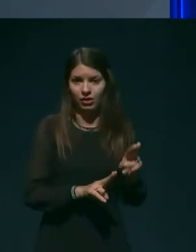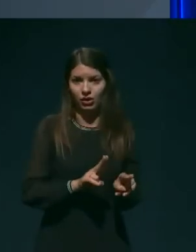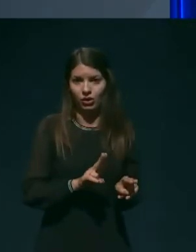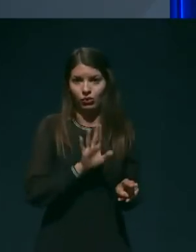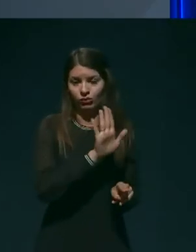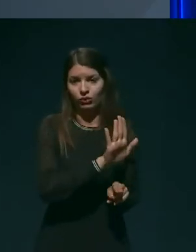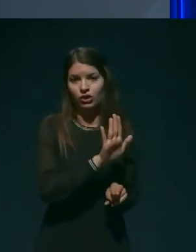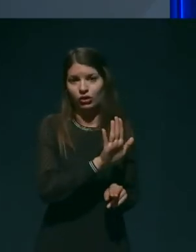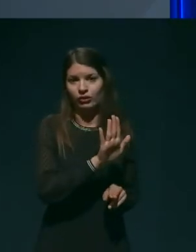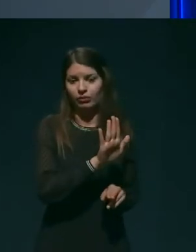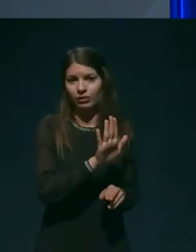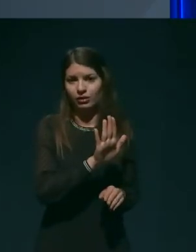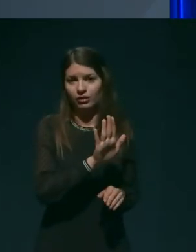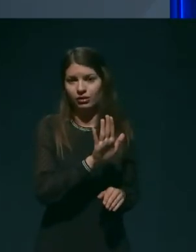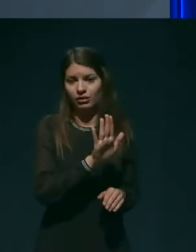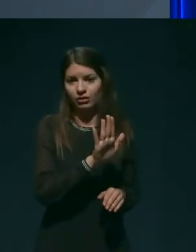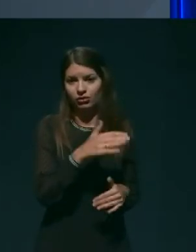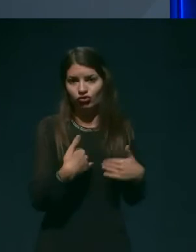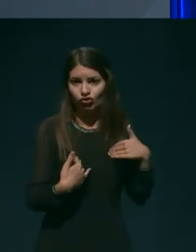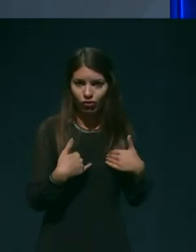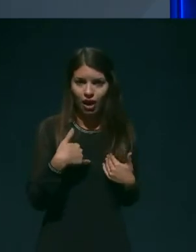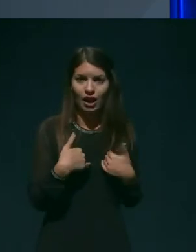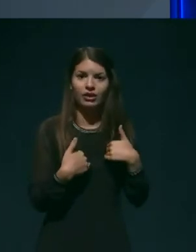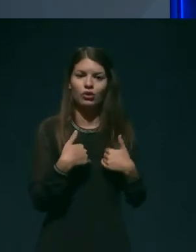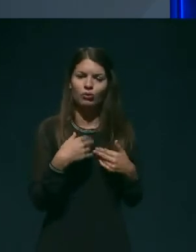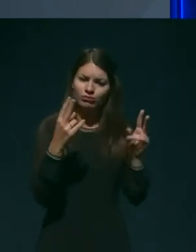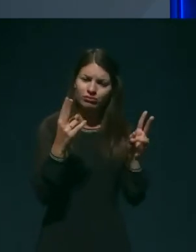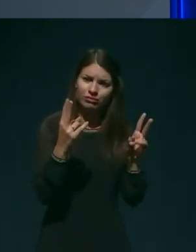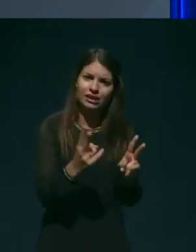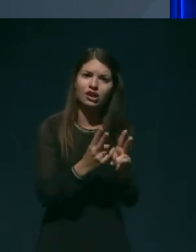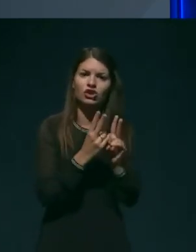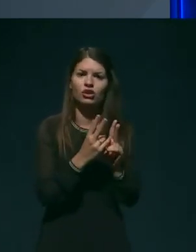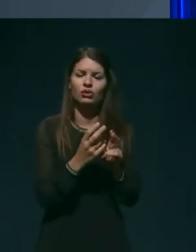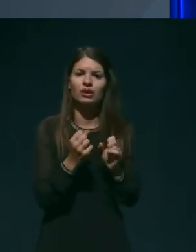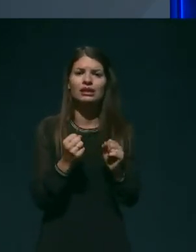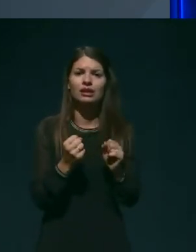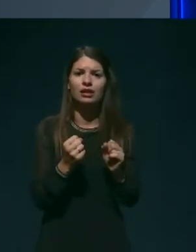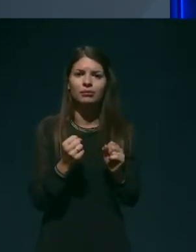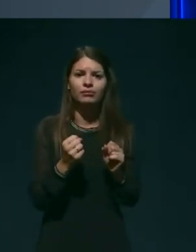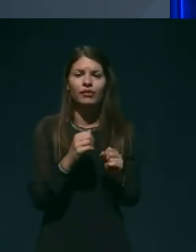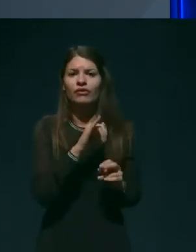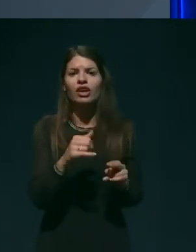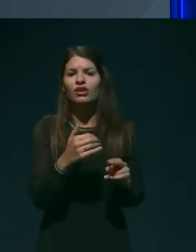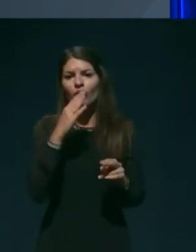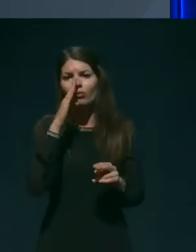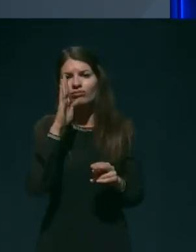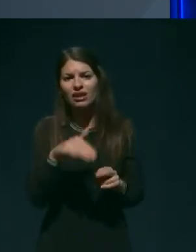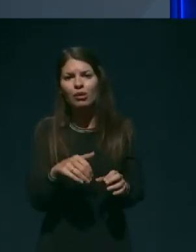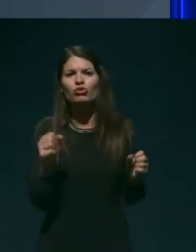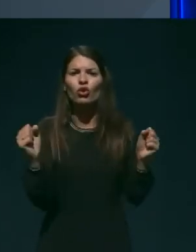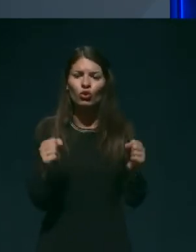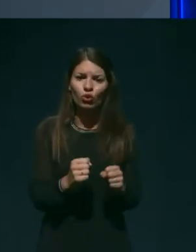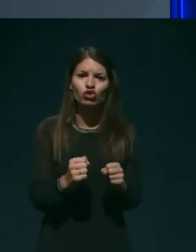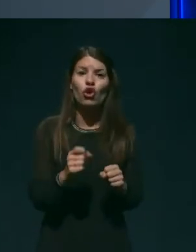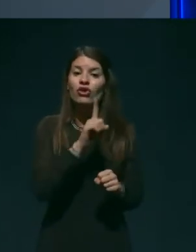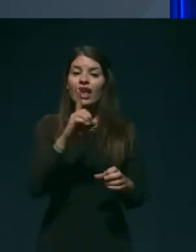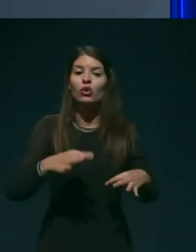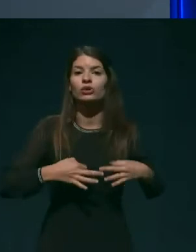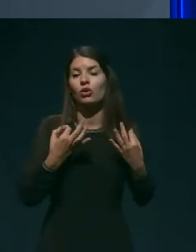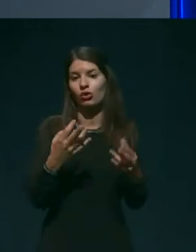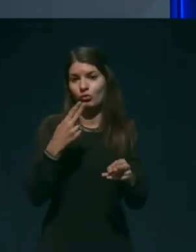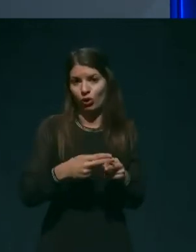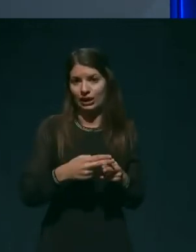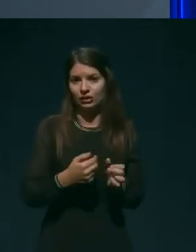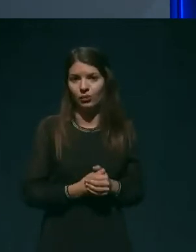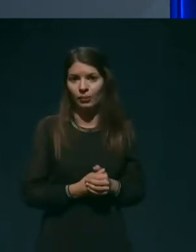deležni ob soočanju z napredovalo neozdravljivo boleznjo. Na tem mestu bi